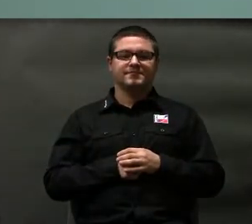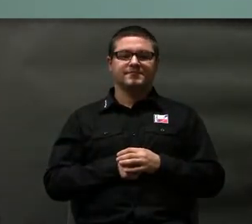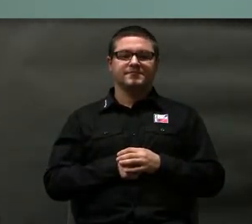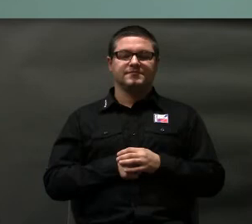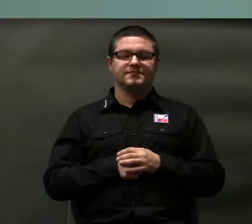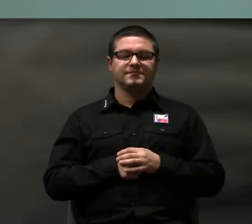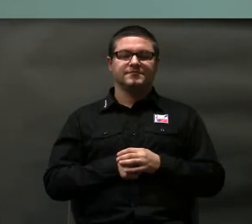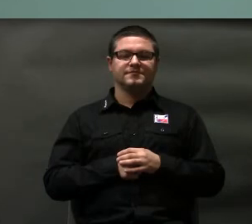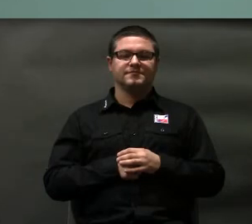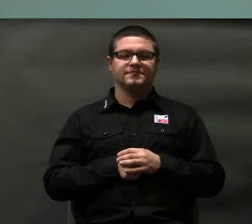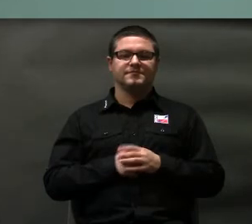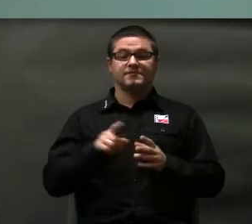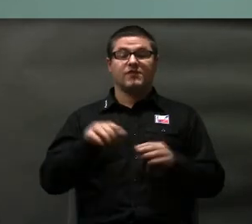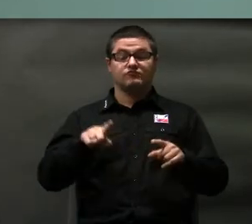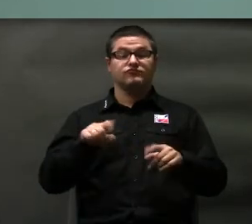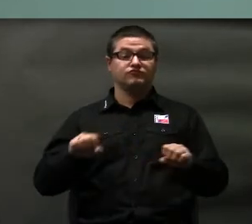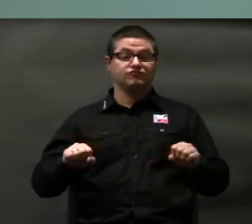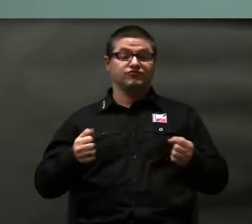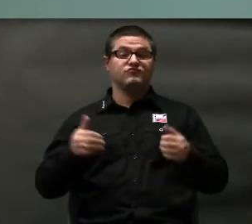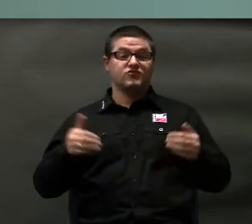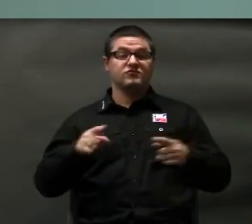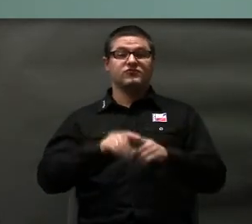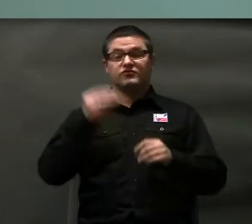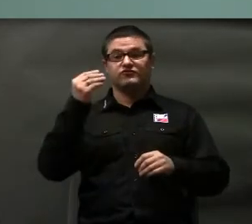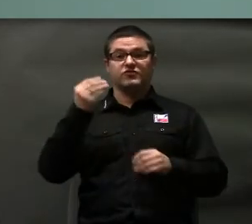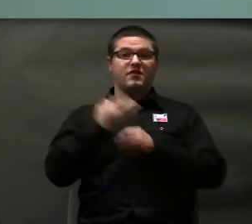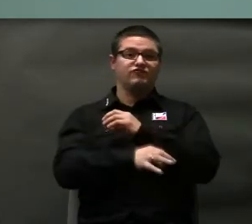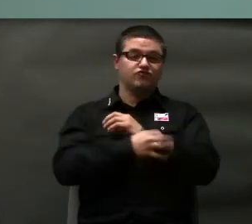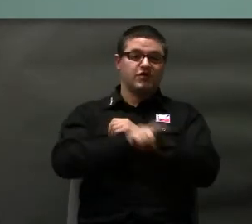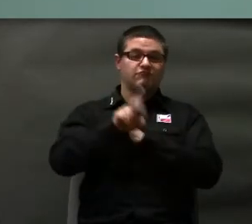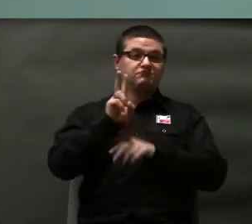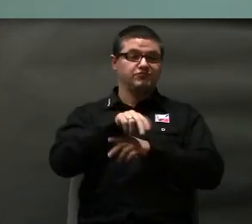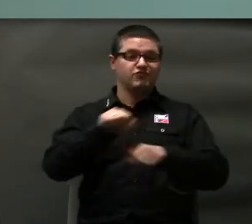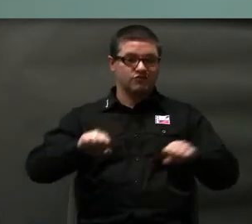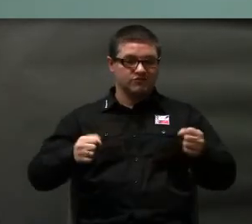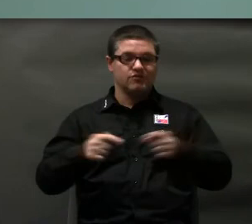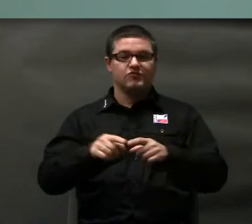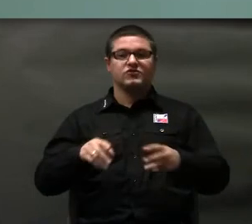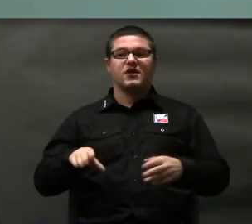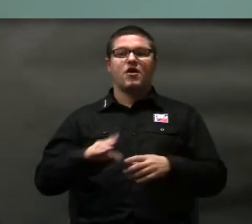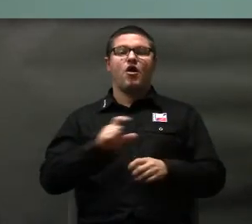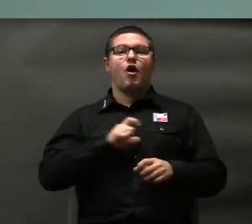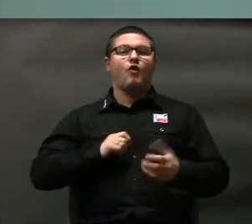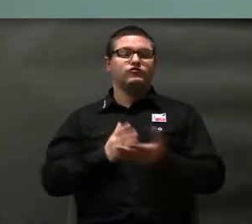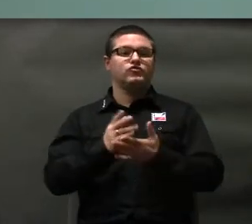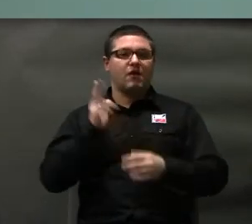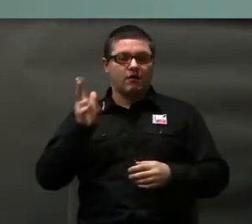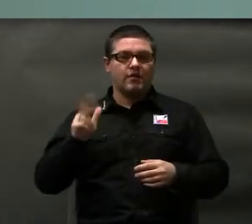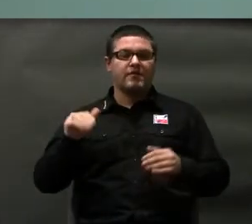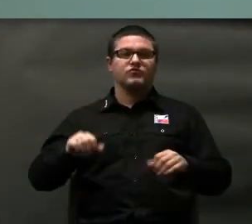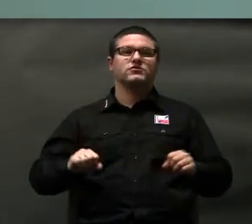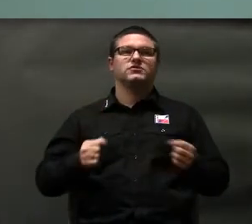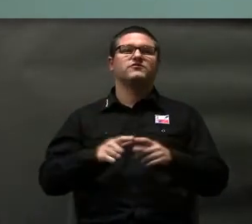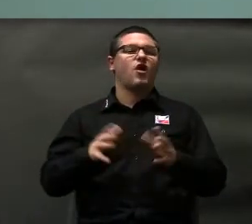Tak to może, tak to może działać, może to działać na uczelni, może to działać w punkcie obsługi klienta, może